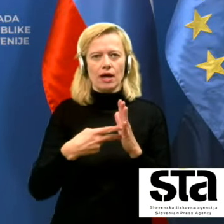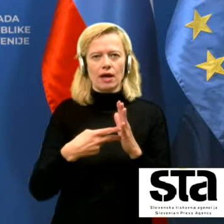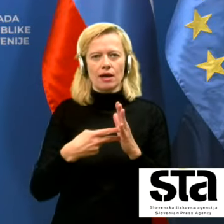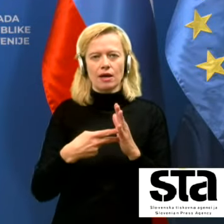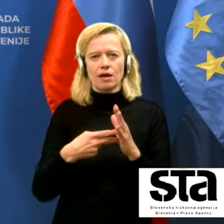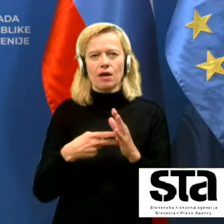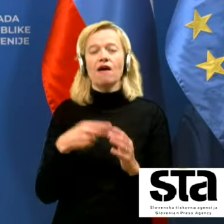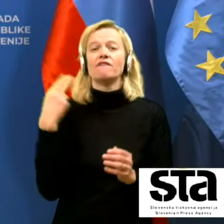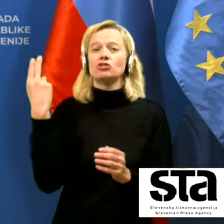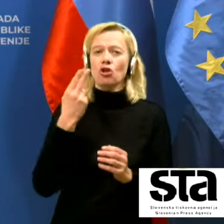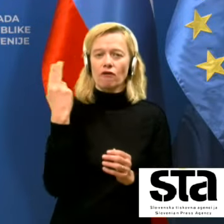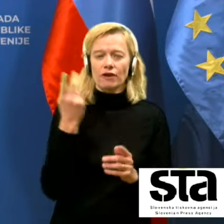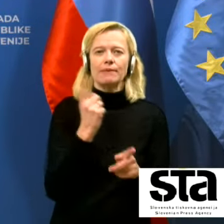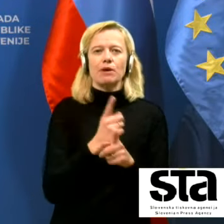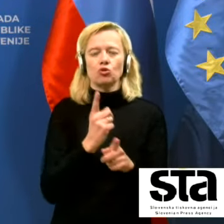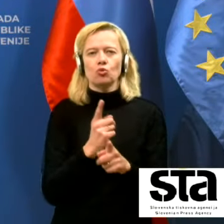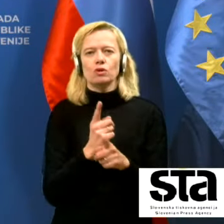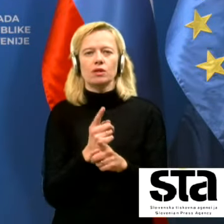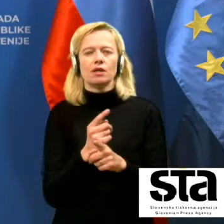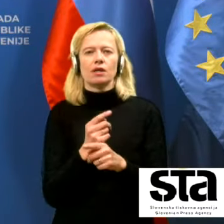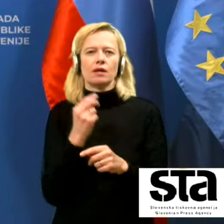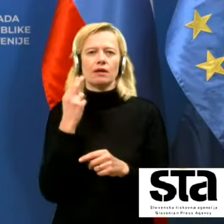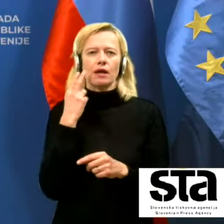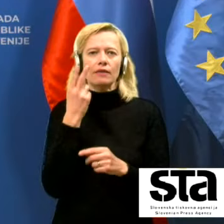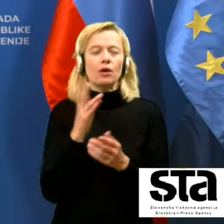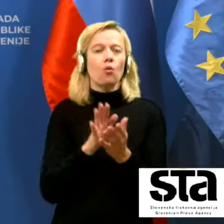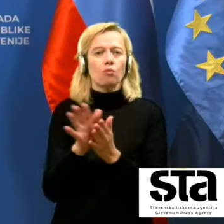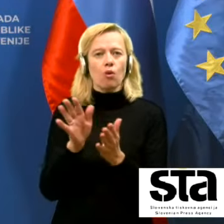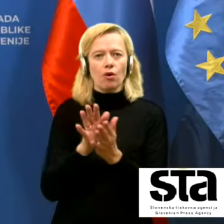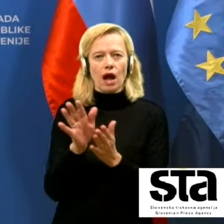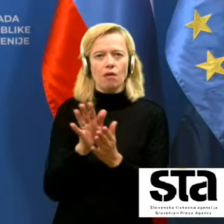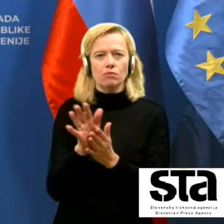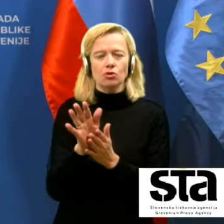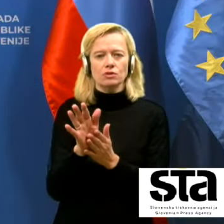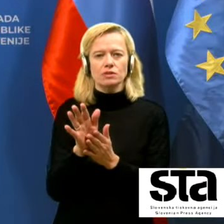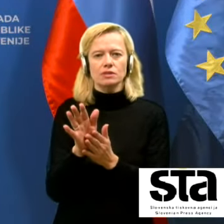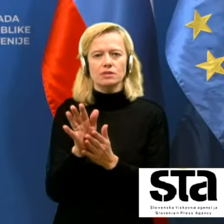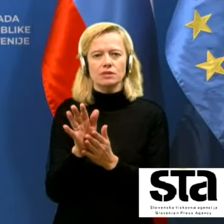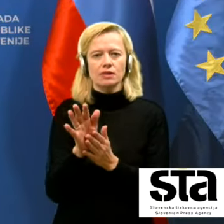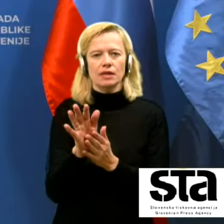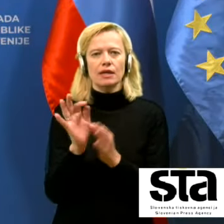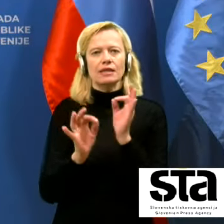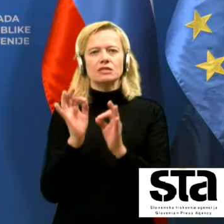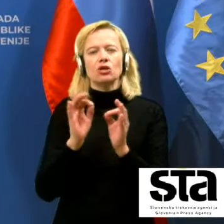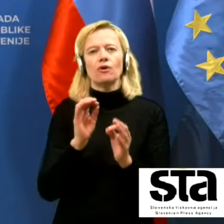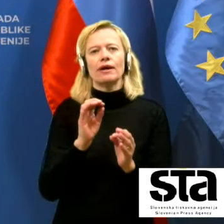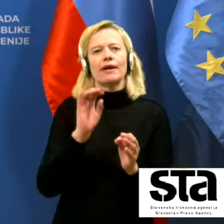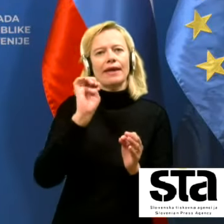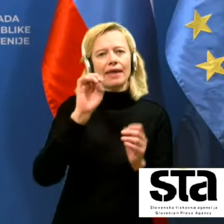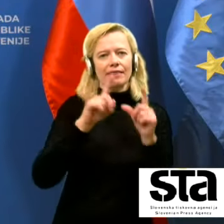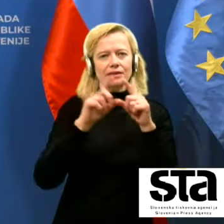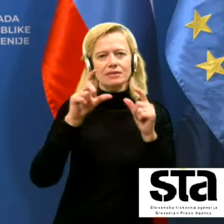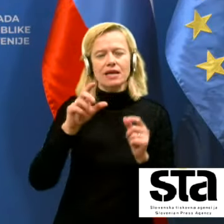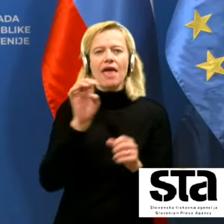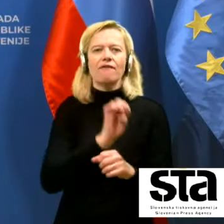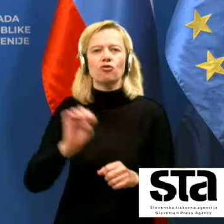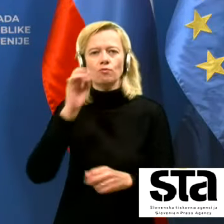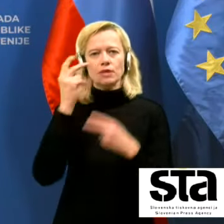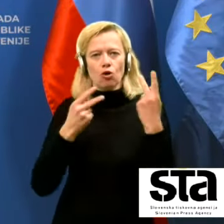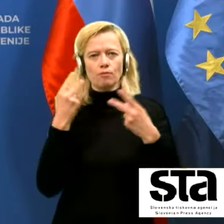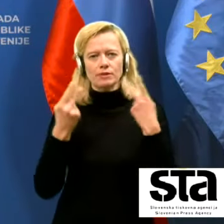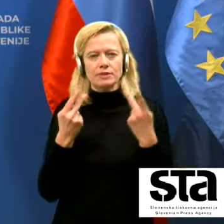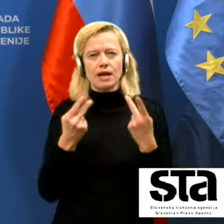Sloveniji, ampak tudi glede uporabnostih teh testov, tudi IEDC, pa potem tudi Evropska komisija svojo